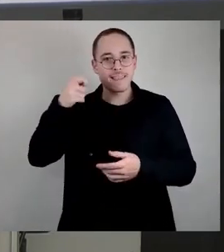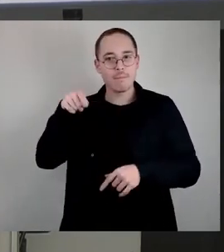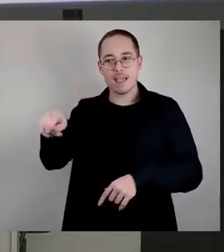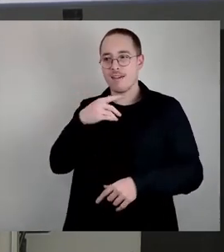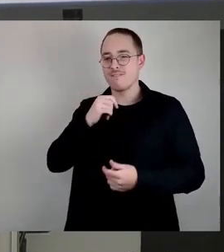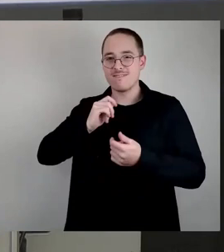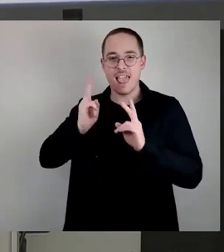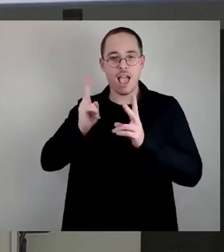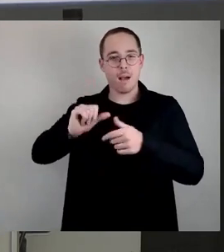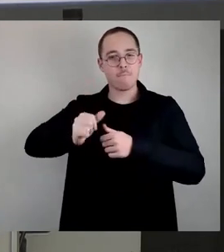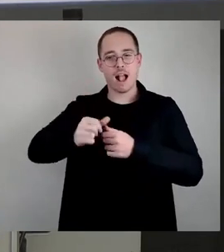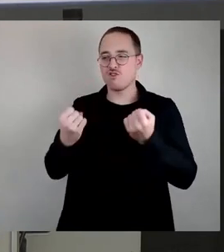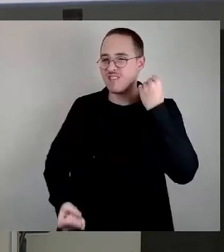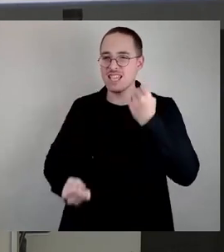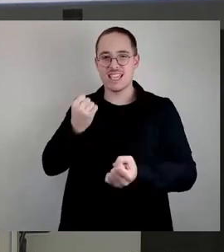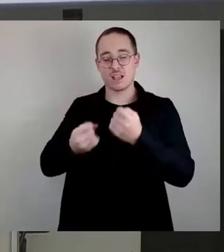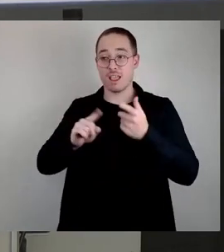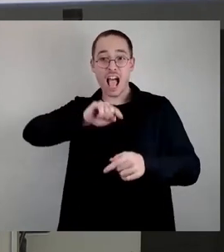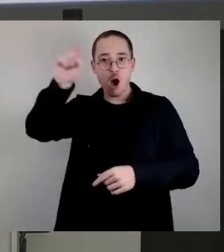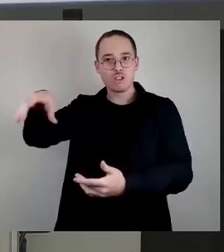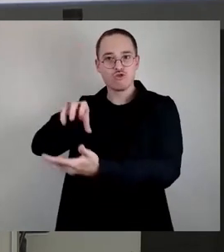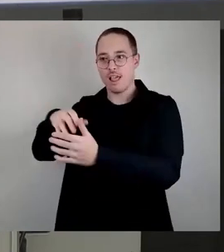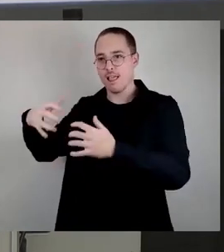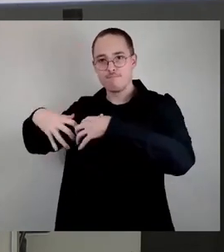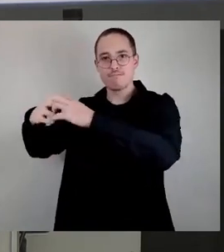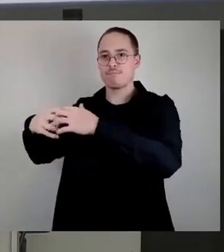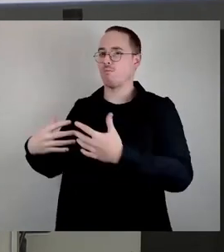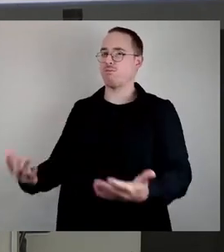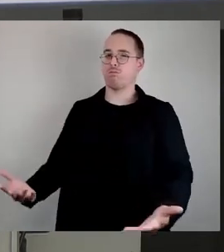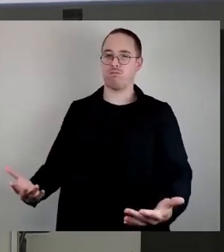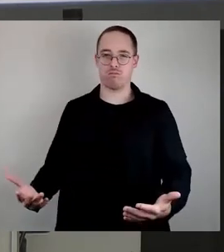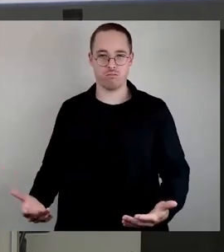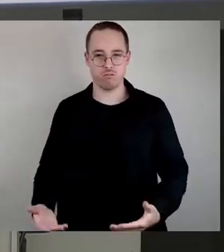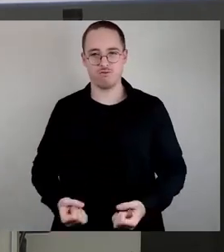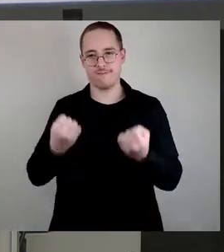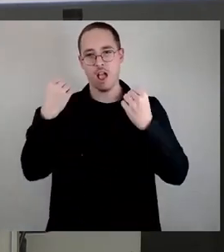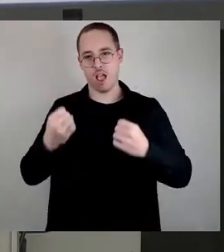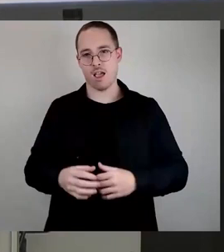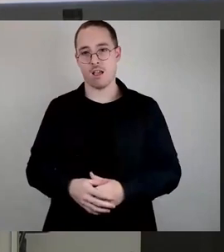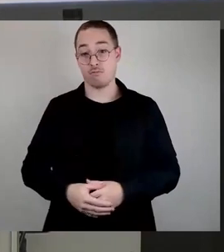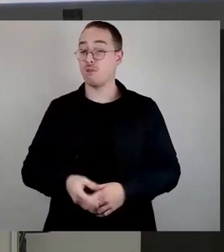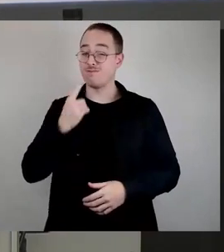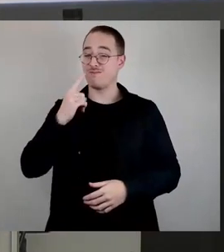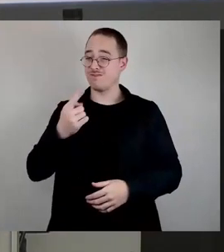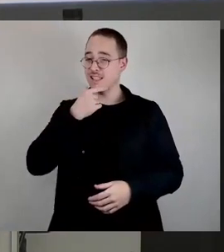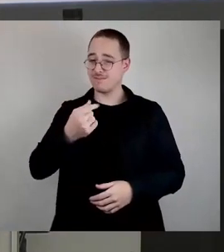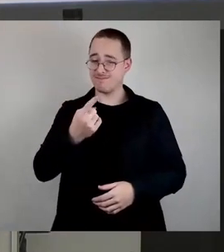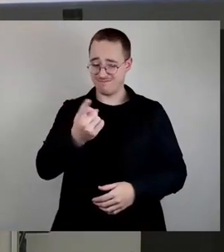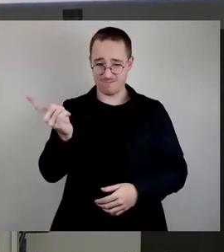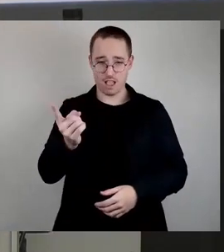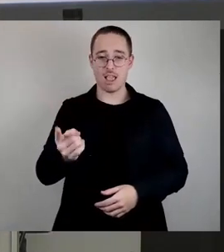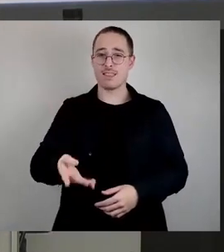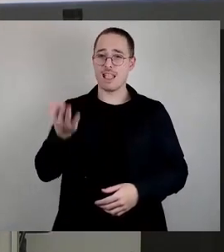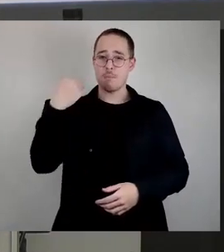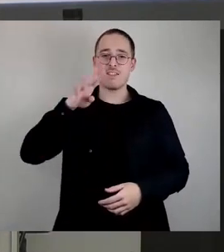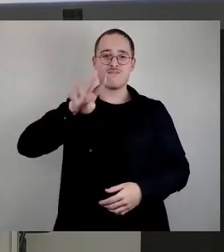ganz schwierig, so eine Außenstelle. Und ich erinnere Sie einfach auch mal daran, dass vor 14,5 Jahren auch eine große Differenz von